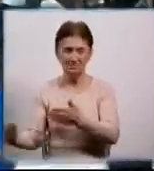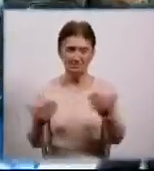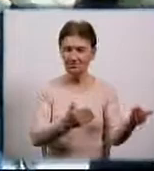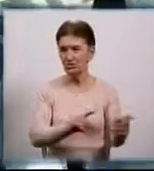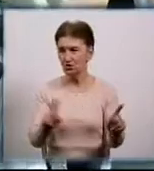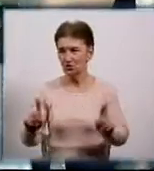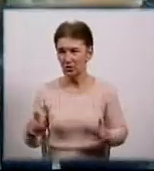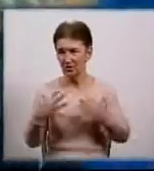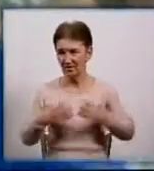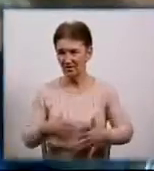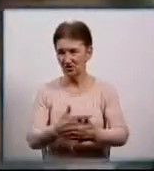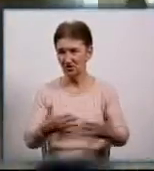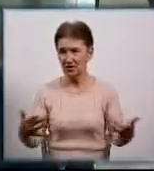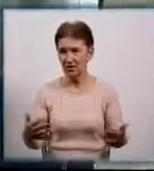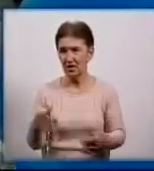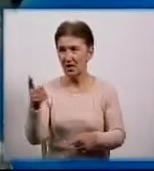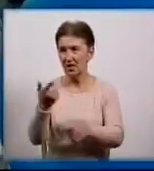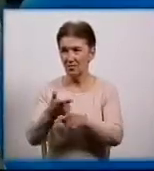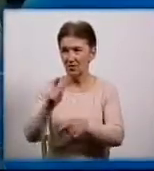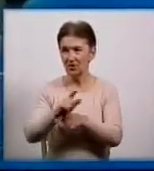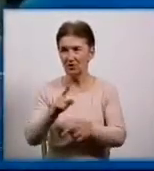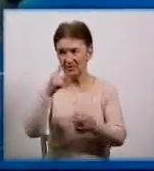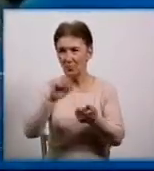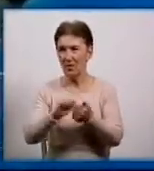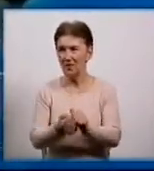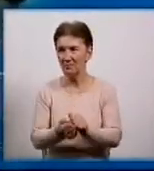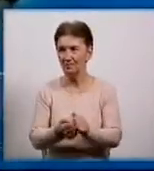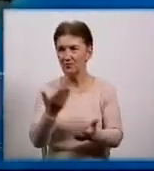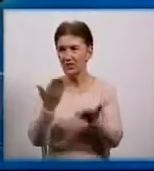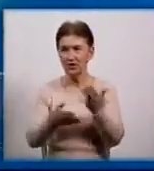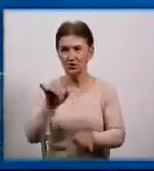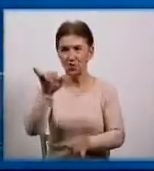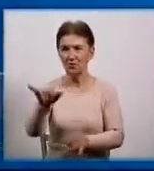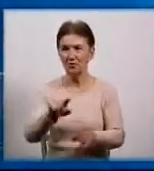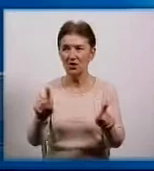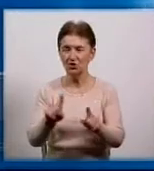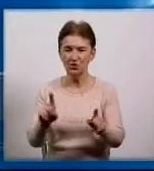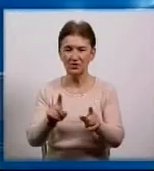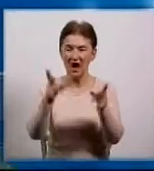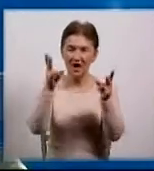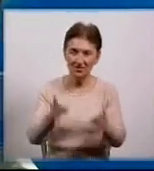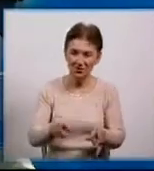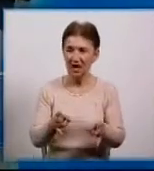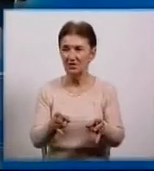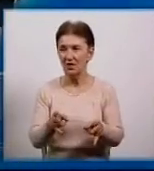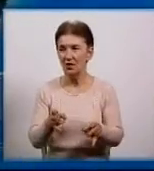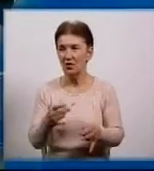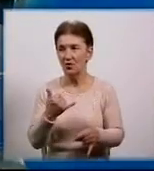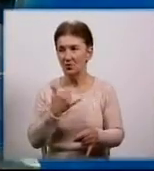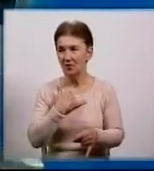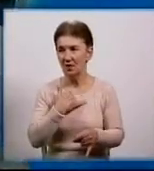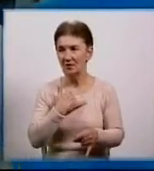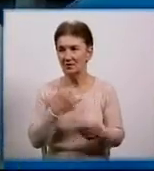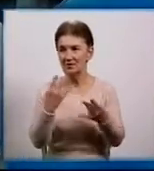розповідають, що запам'ятали найбільше. Якщо в тебе сталася якась аварія чи щось погане сталося, ще не